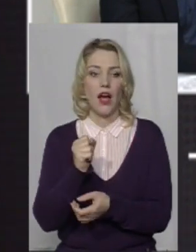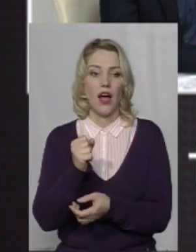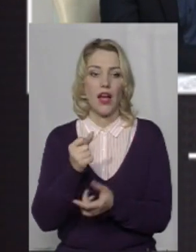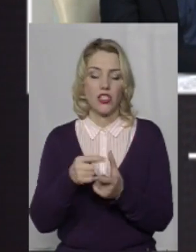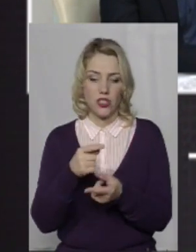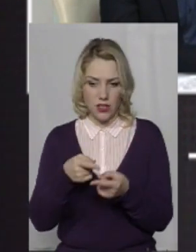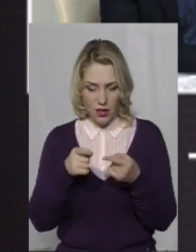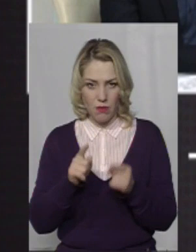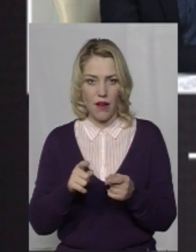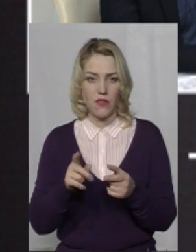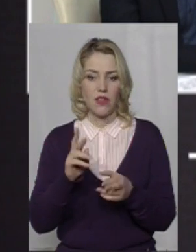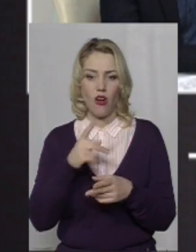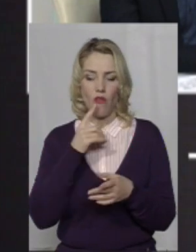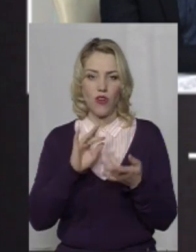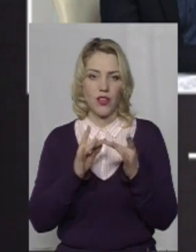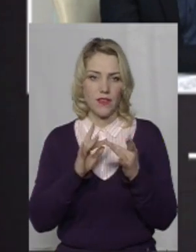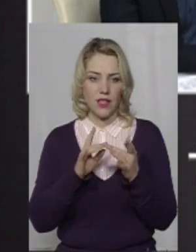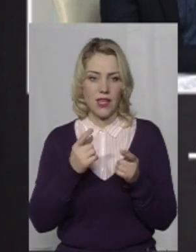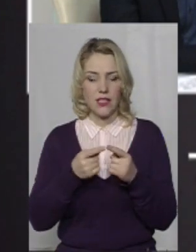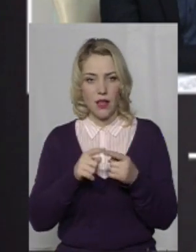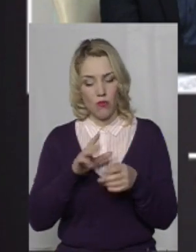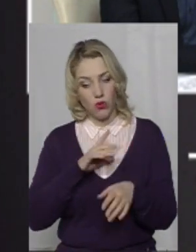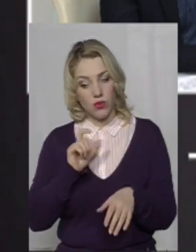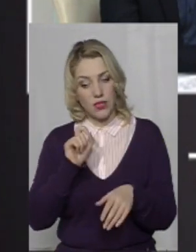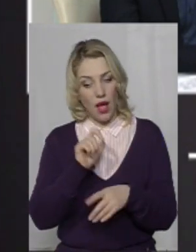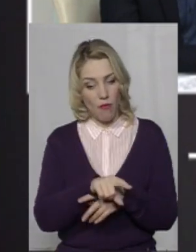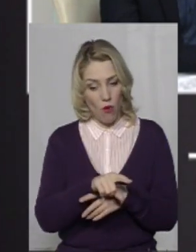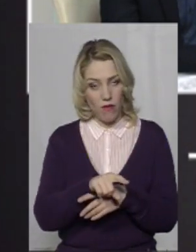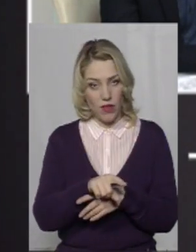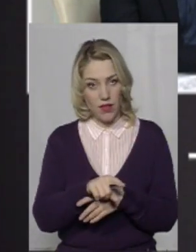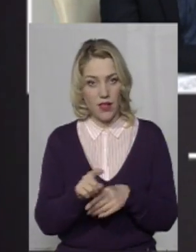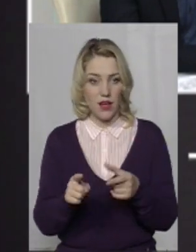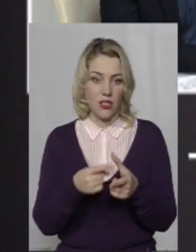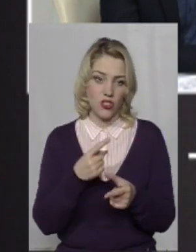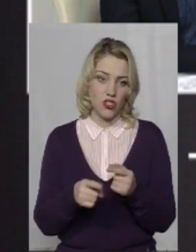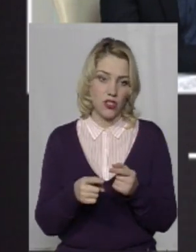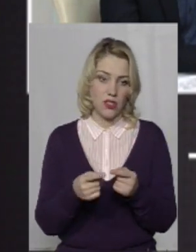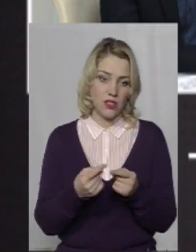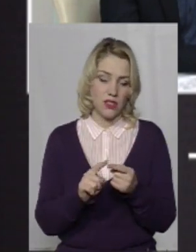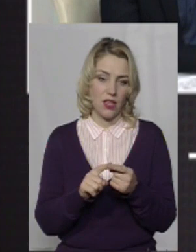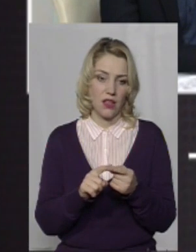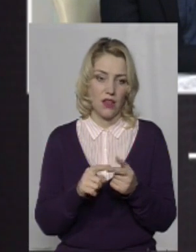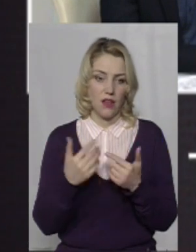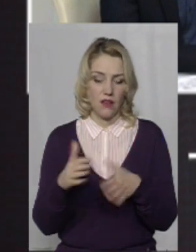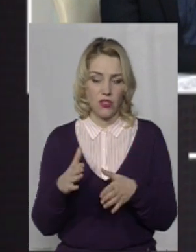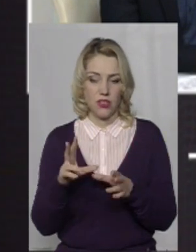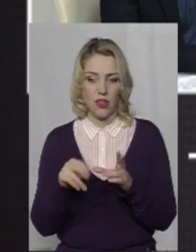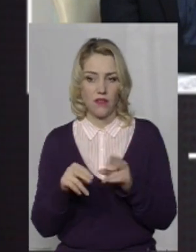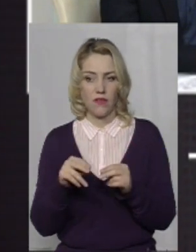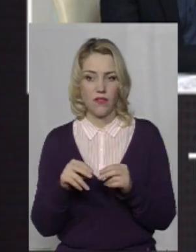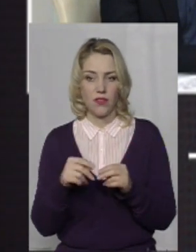соцмережах, і говорили між собою люди, це було замовлення, чи це все-таки, чи воно зараз вже